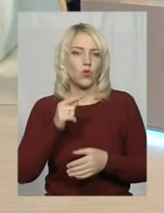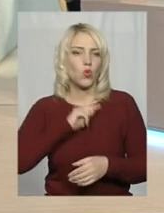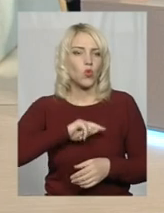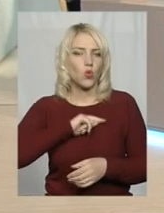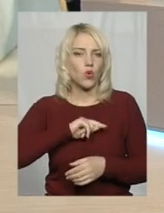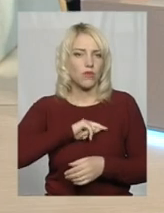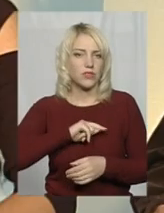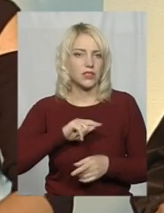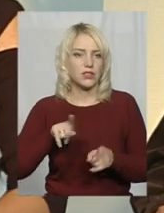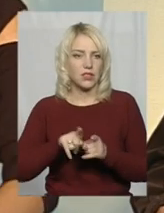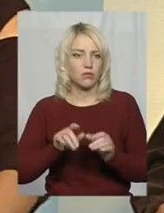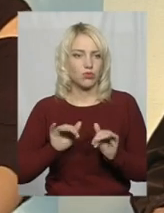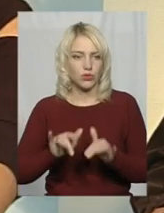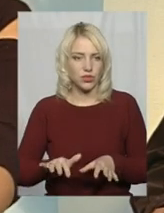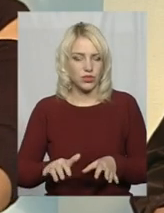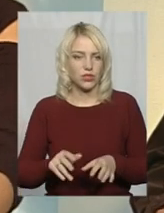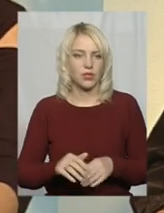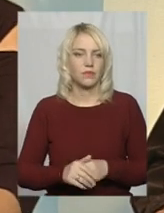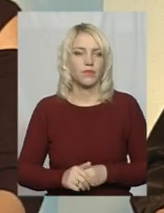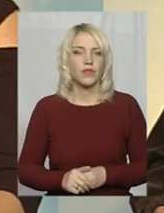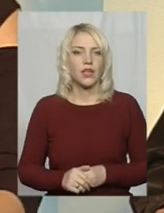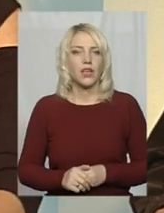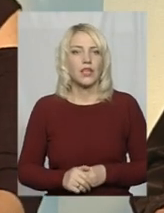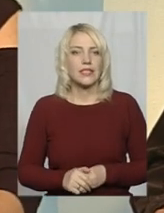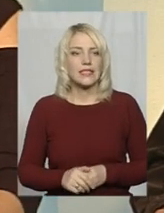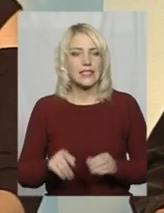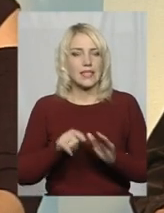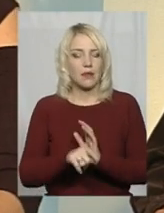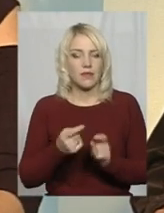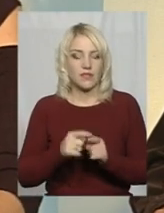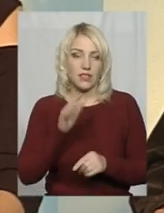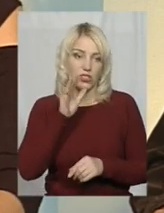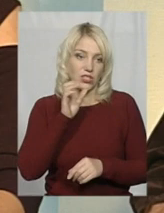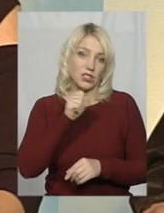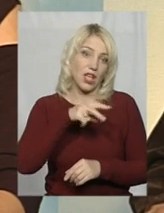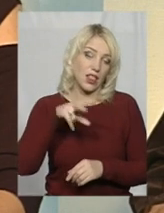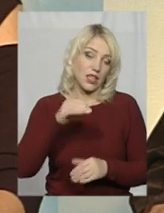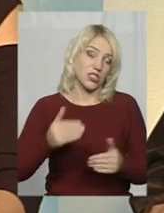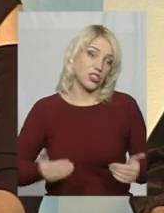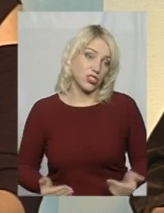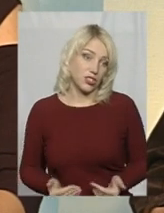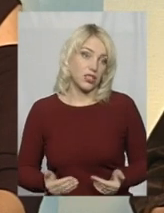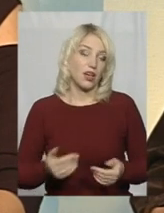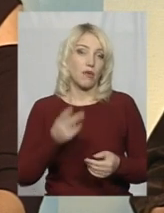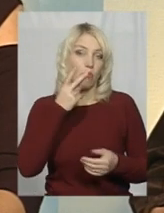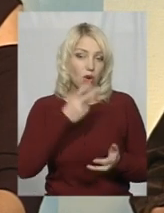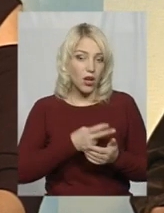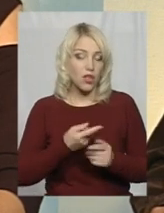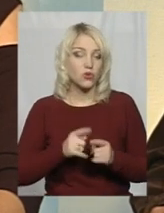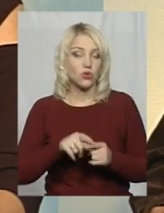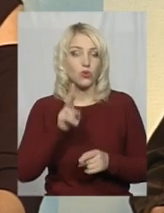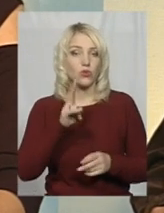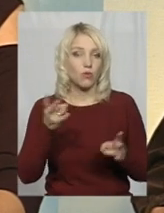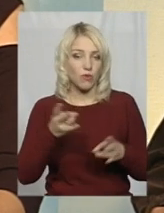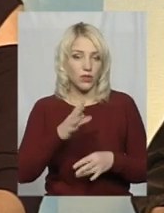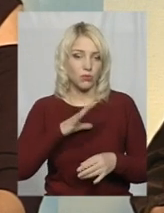події, імпрези саме в цей час. Але життя покаже, знову ж таки, що той, хто має